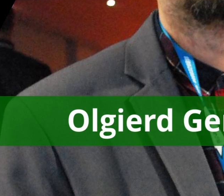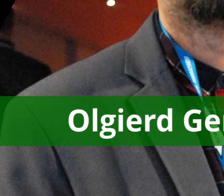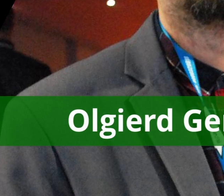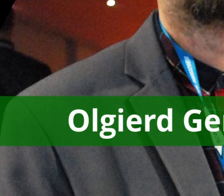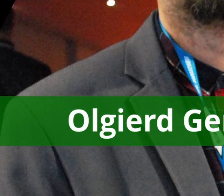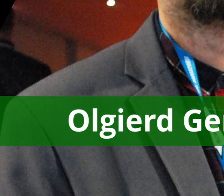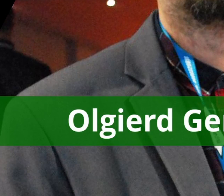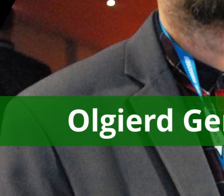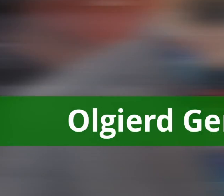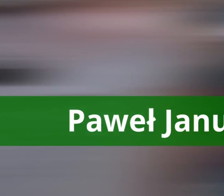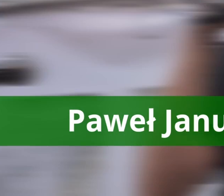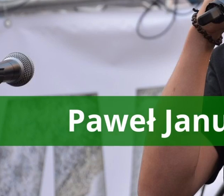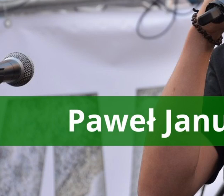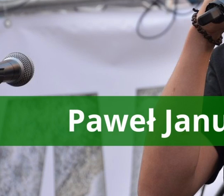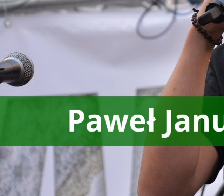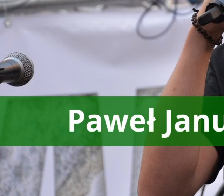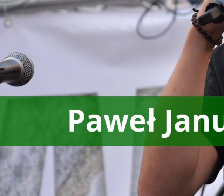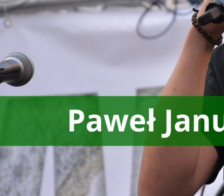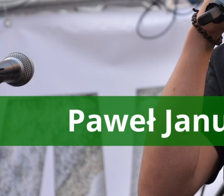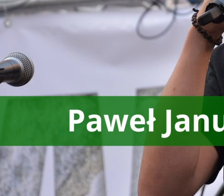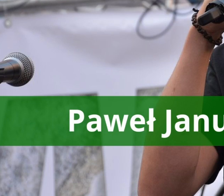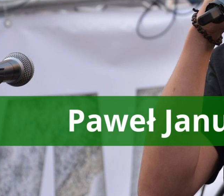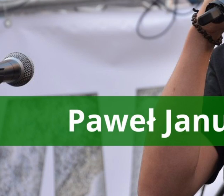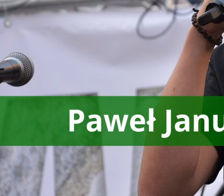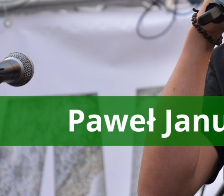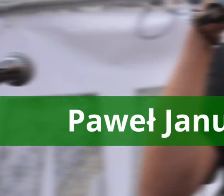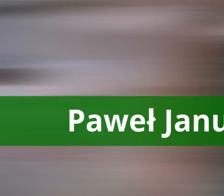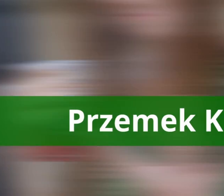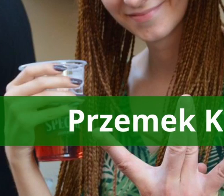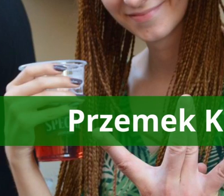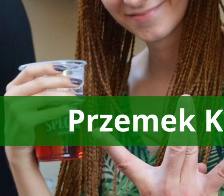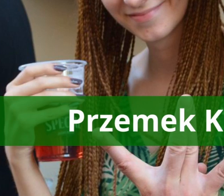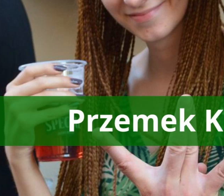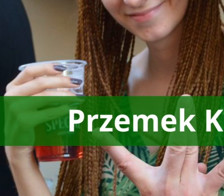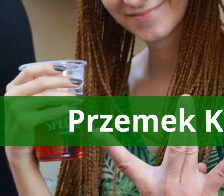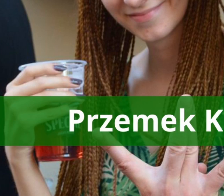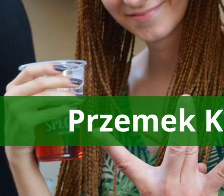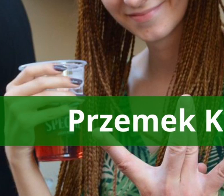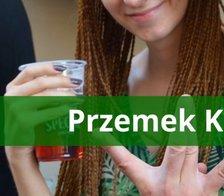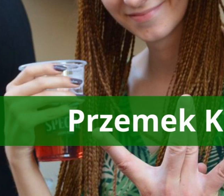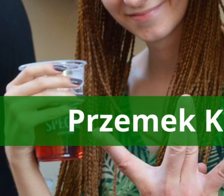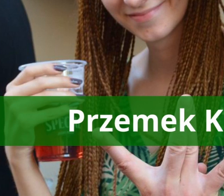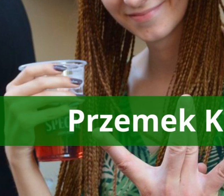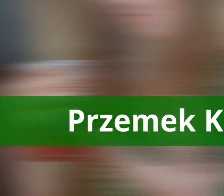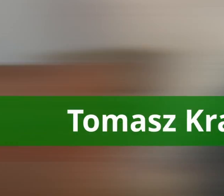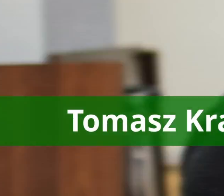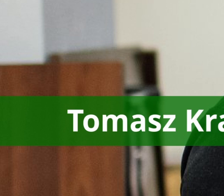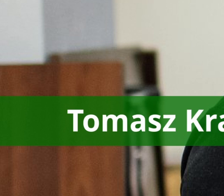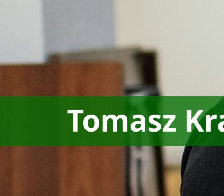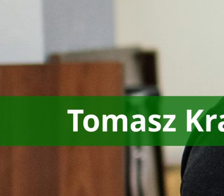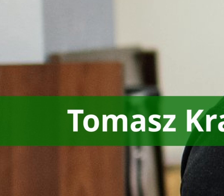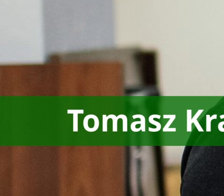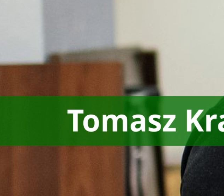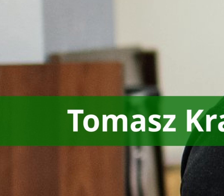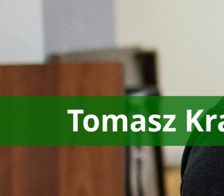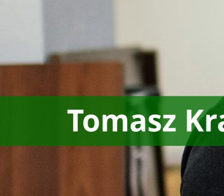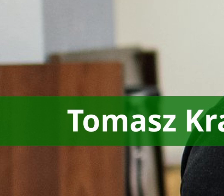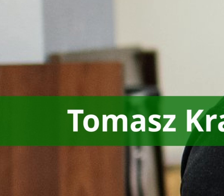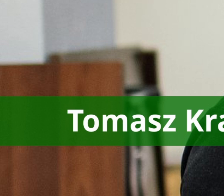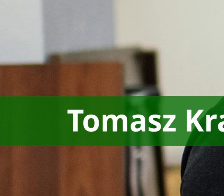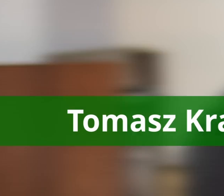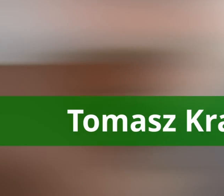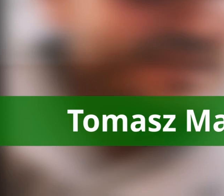wam. Wy wspomóżcie ten charytatywny plan. I do innych też napiszcie,